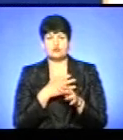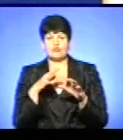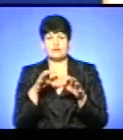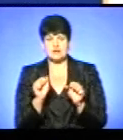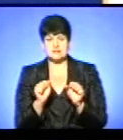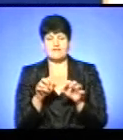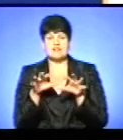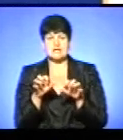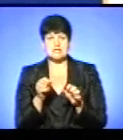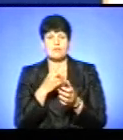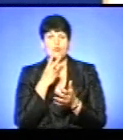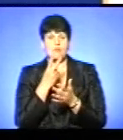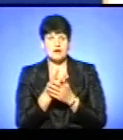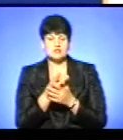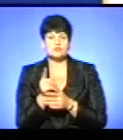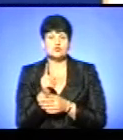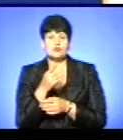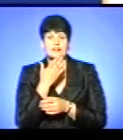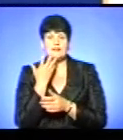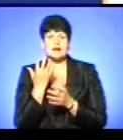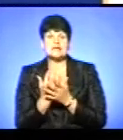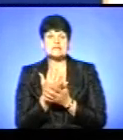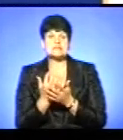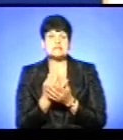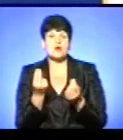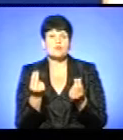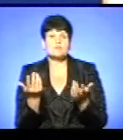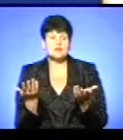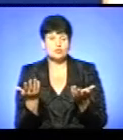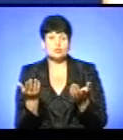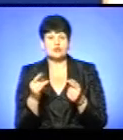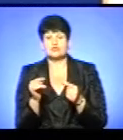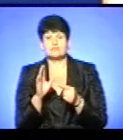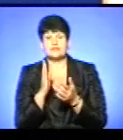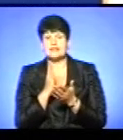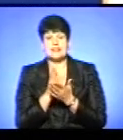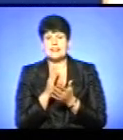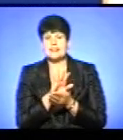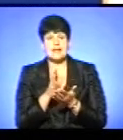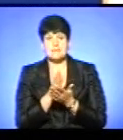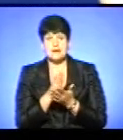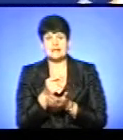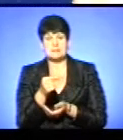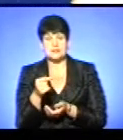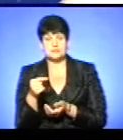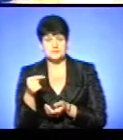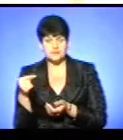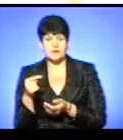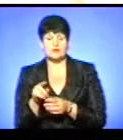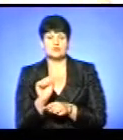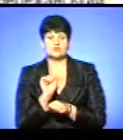побачив, що немає десь заробітку і просто-напросто, щоб десь не входити мінуси, заклади перестали функціонувати у